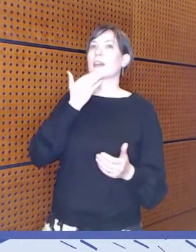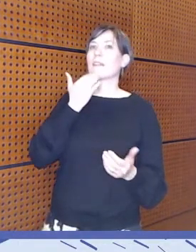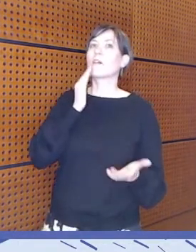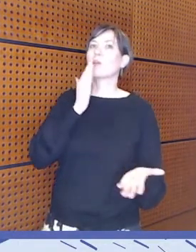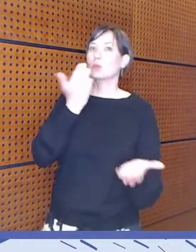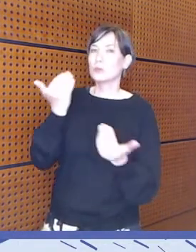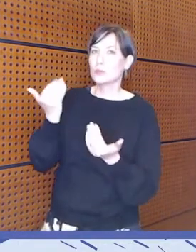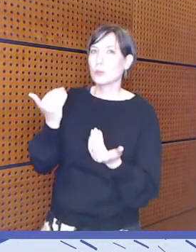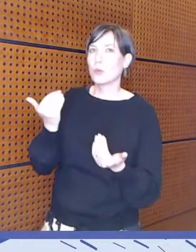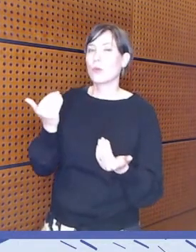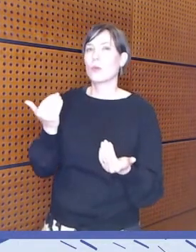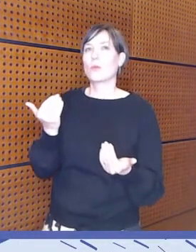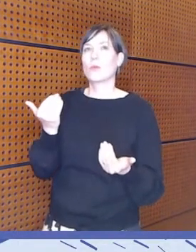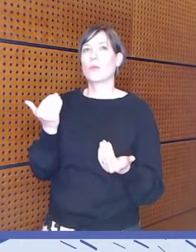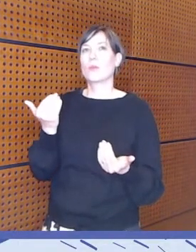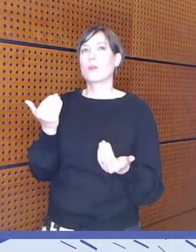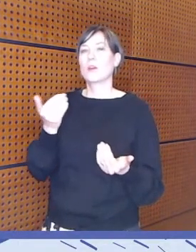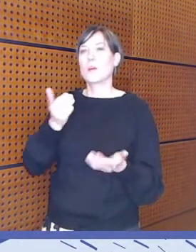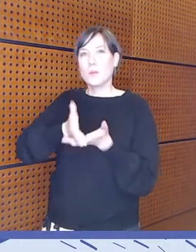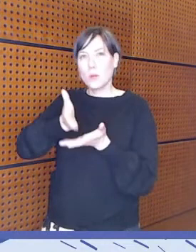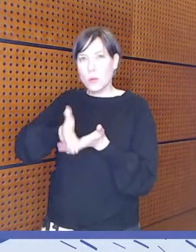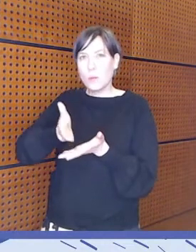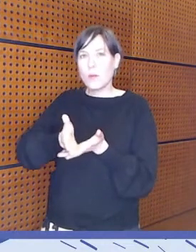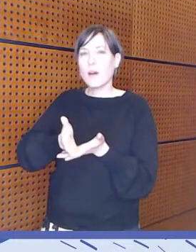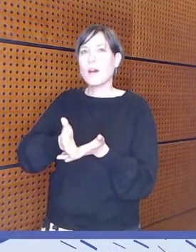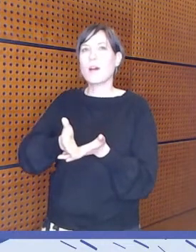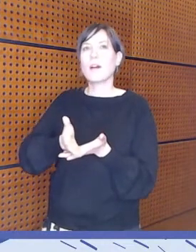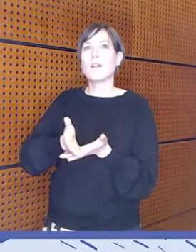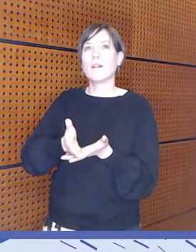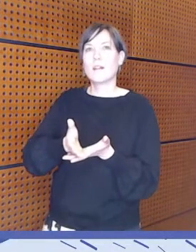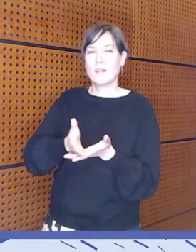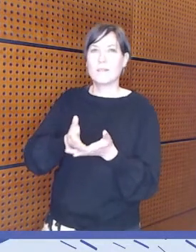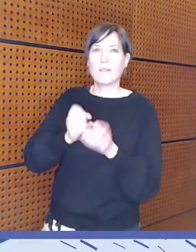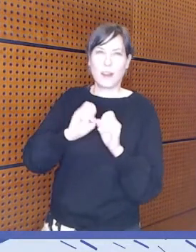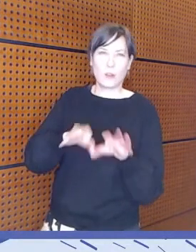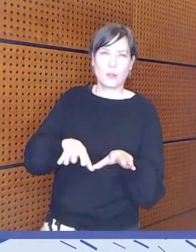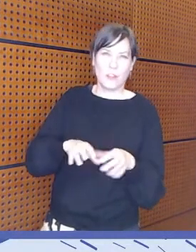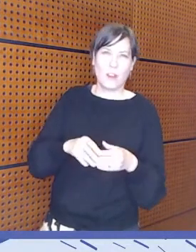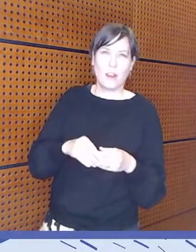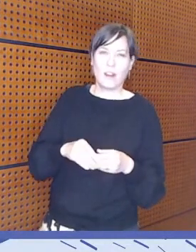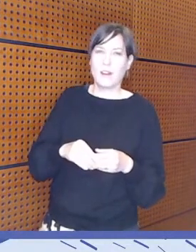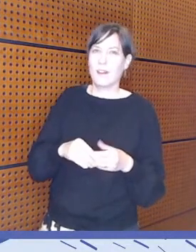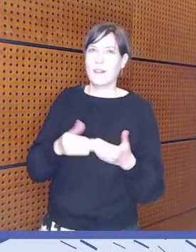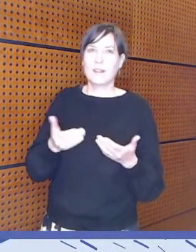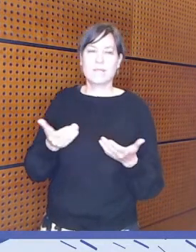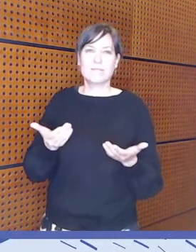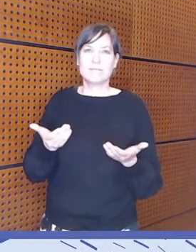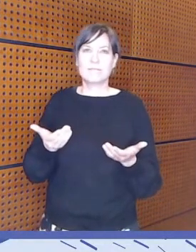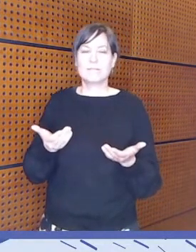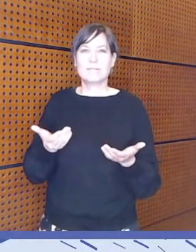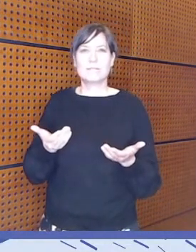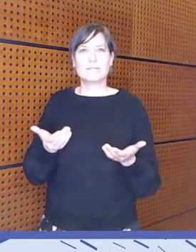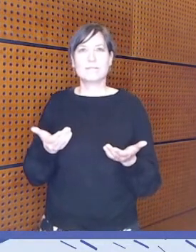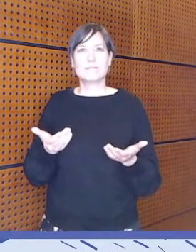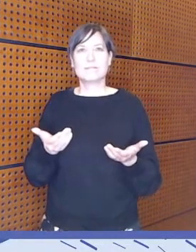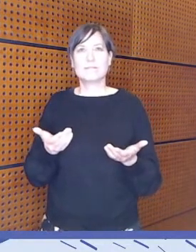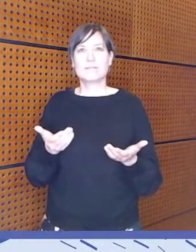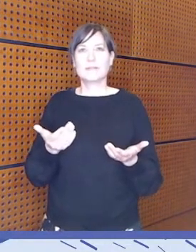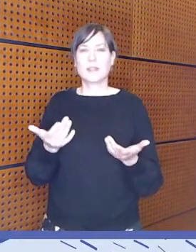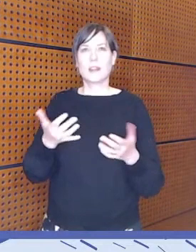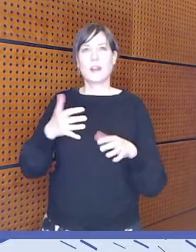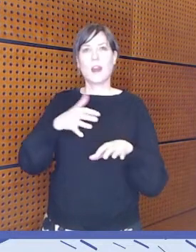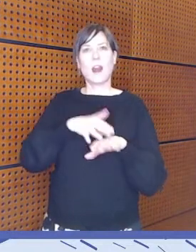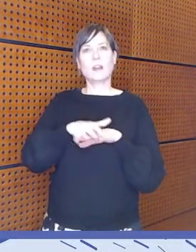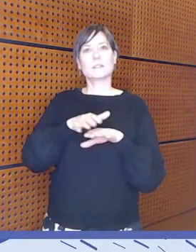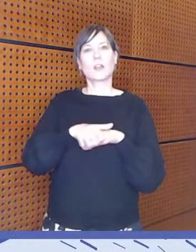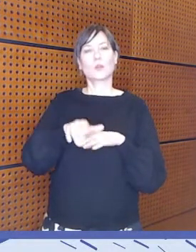puhumaan ja näin, että se ei ole helppoa pohtia välttämättä just sitä ja sitä asiantuntijuutta, että